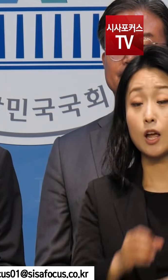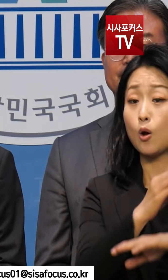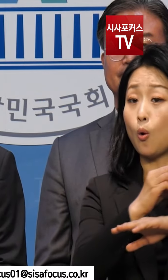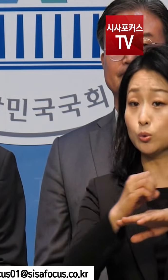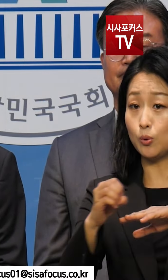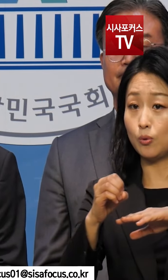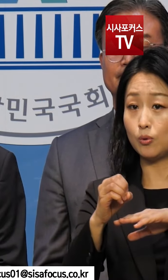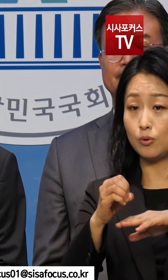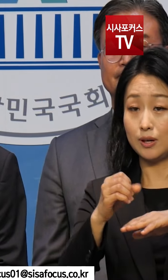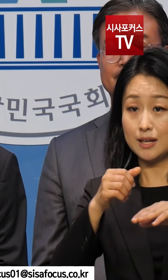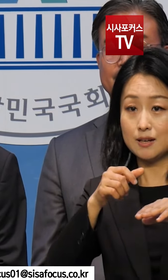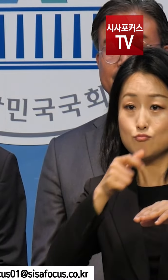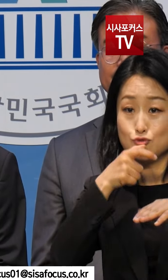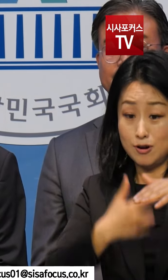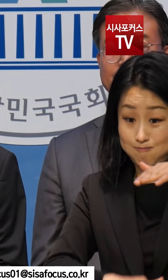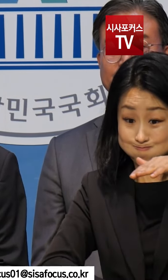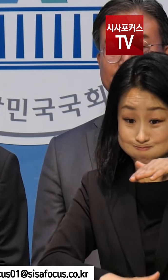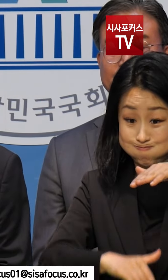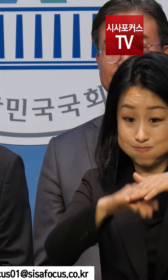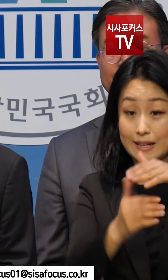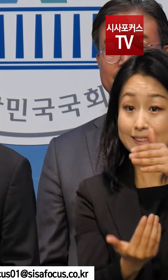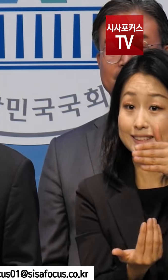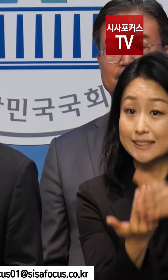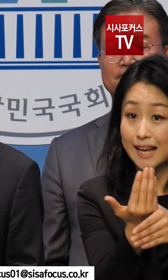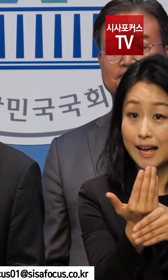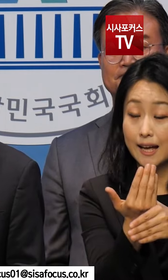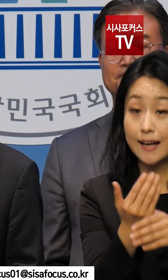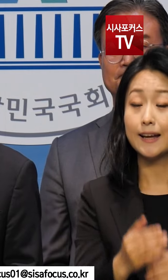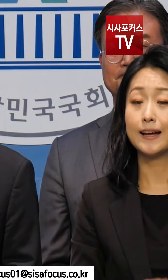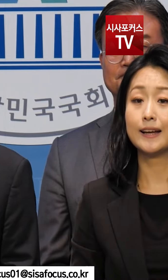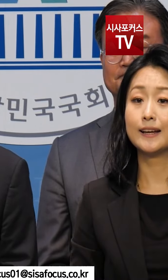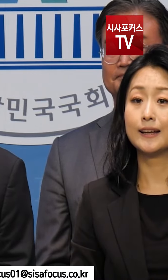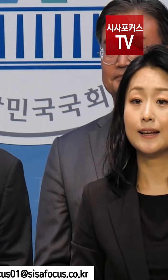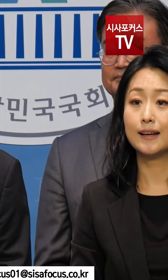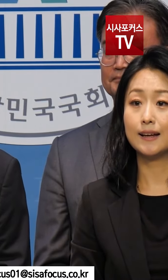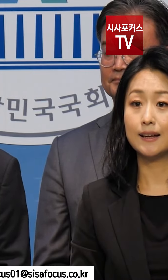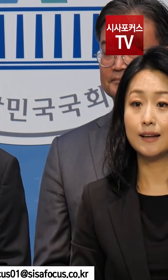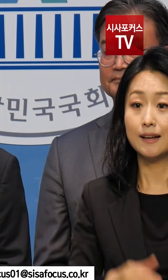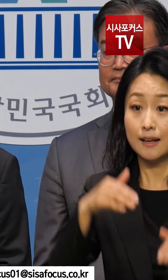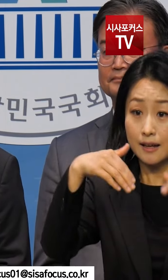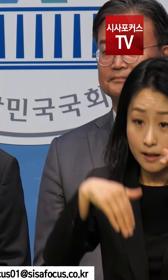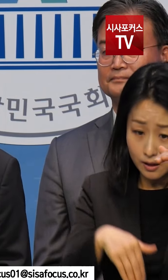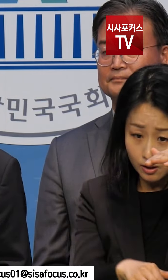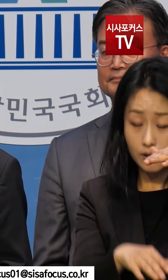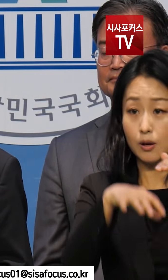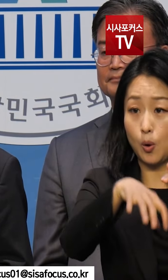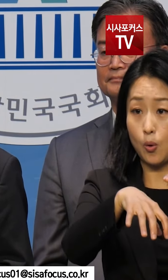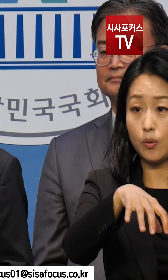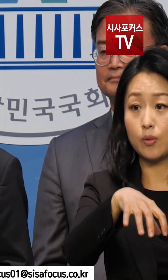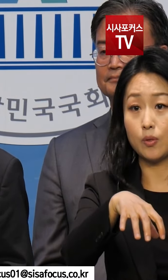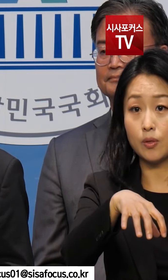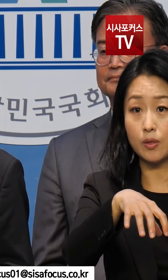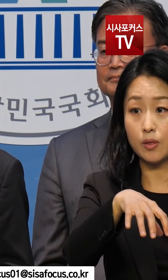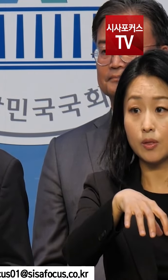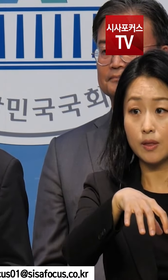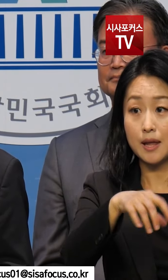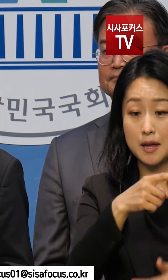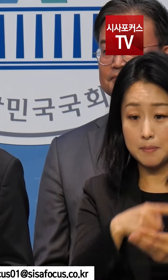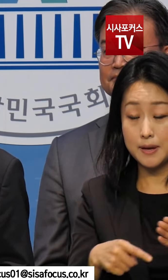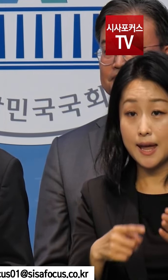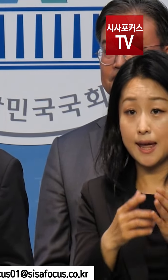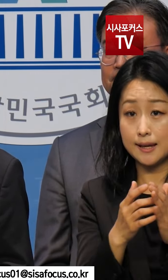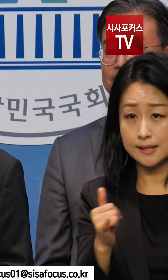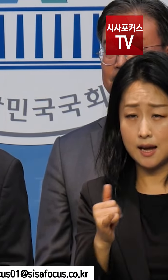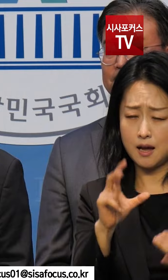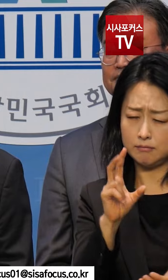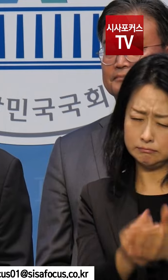오송지하차도 참사는 비교적 작은 규모의 시설에서 짧은 시간에 수많은 희생자를 낸